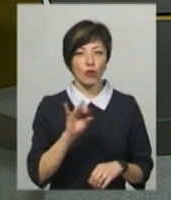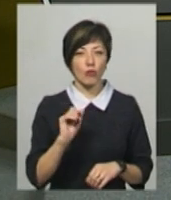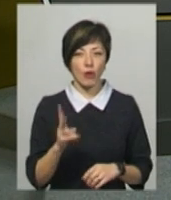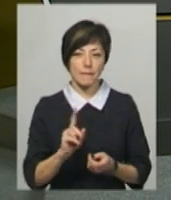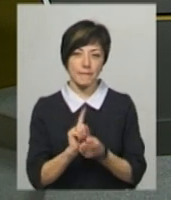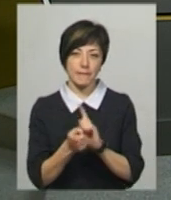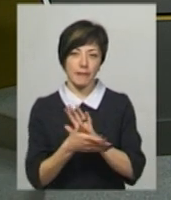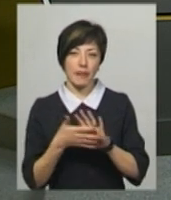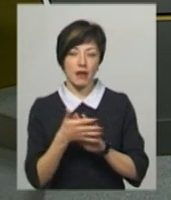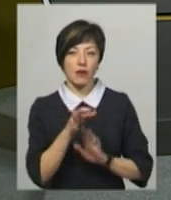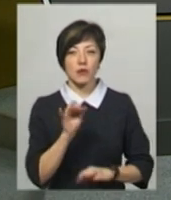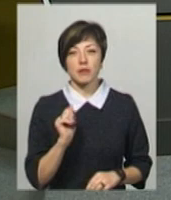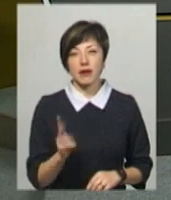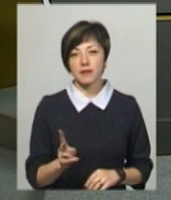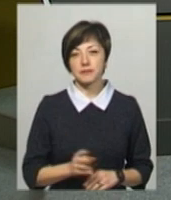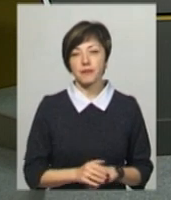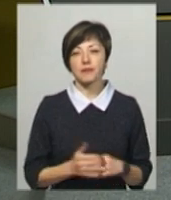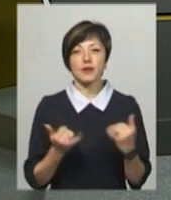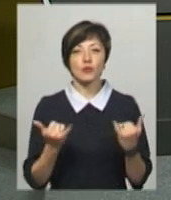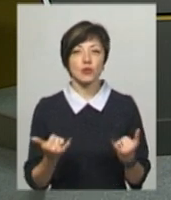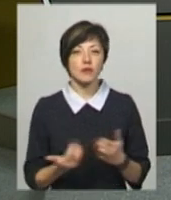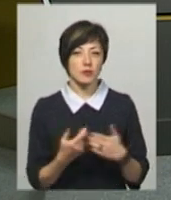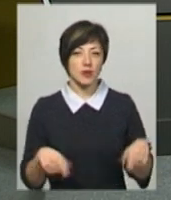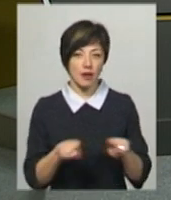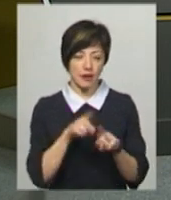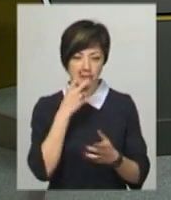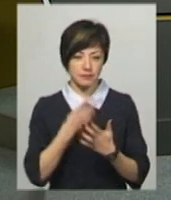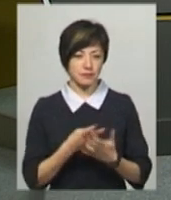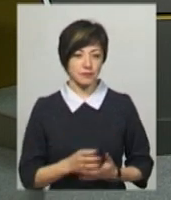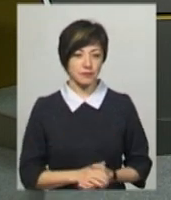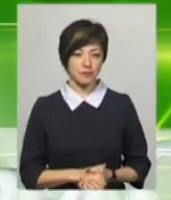Поробок, диктор жестової мови Ольга Рибак. Сьогодні у випуску ви побачите.